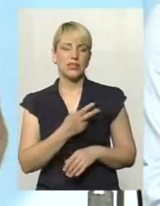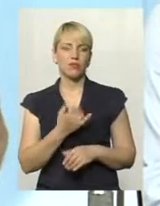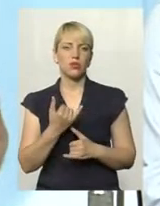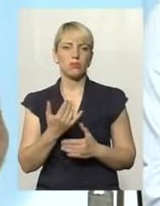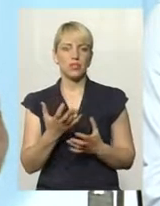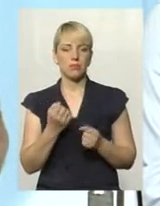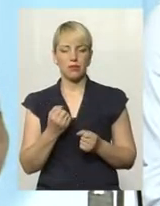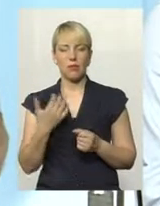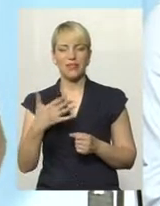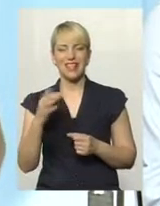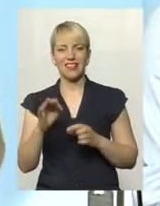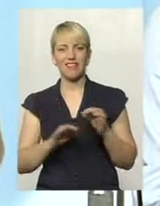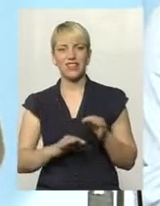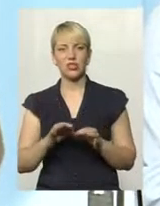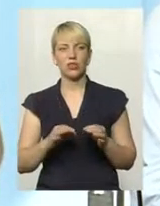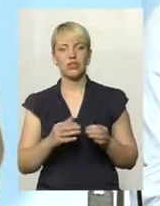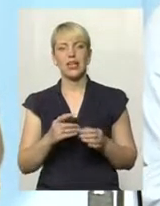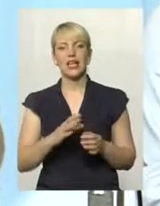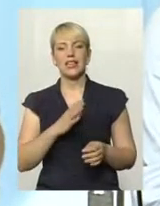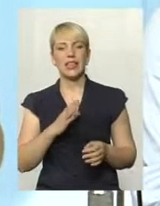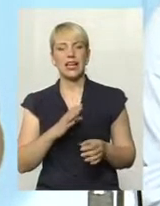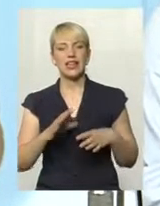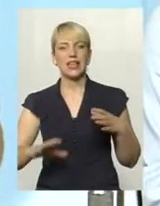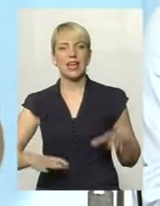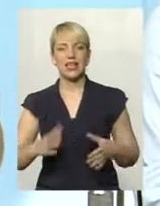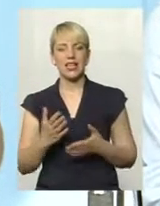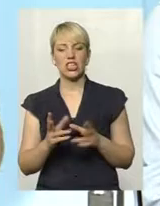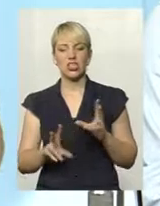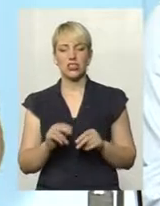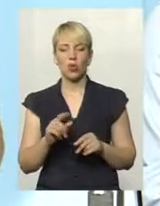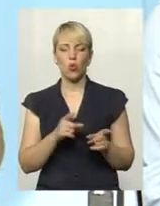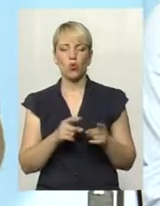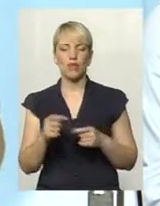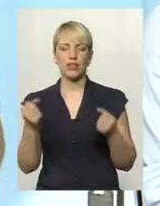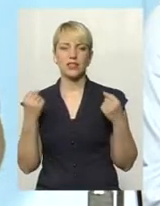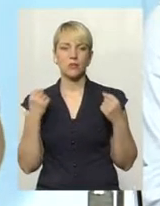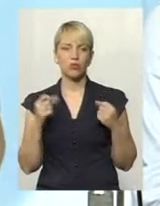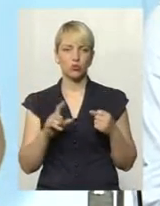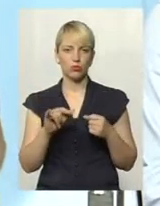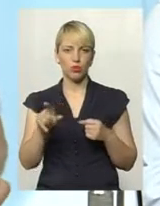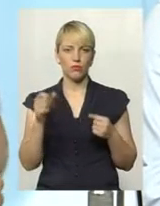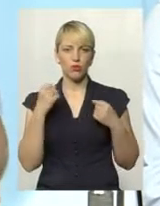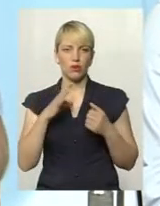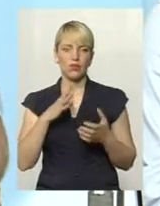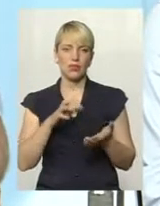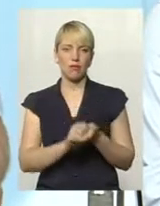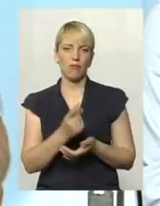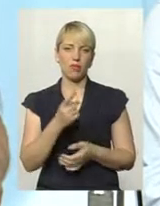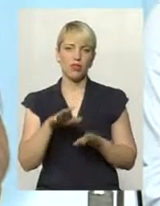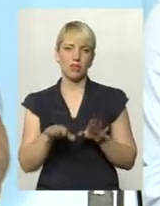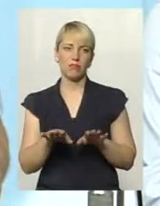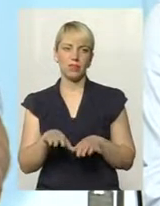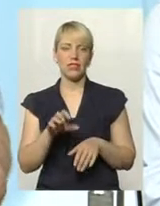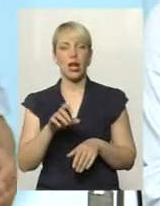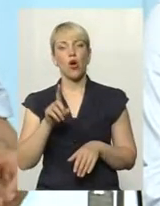отримує 50%, так що у цьому тренеру є шанси готувати спортсмена, наприклад, щоб він був перший на Олімпіаді.